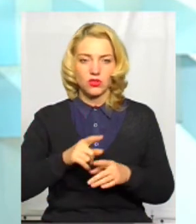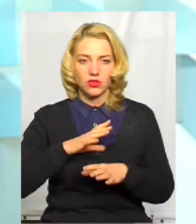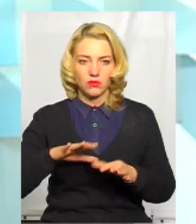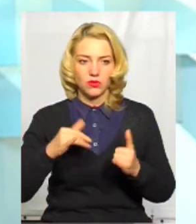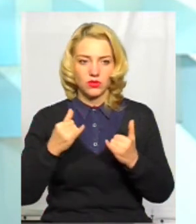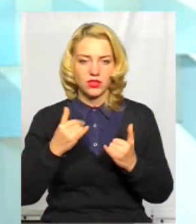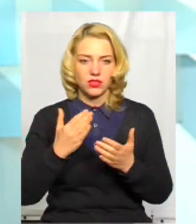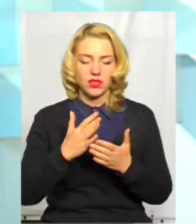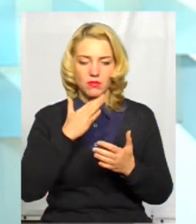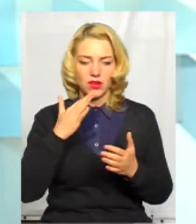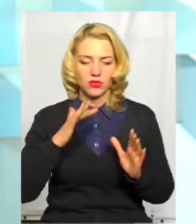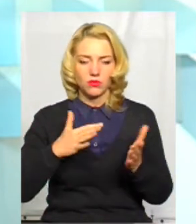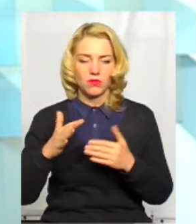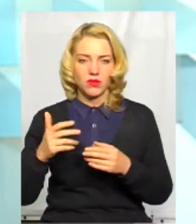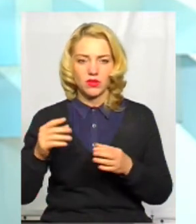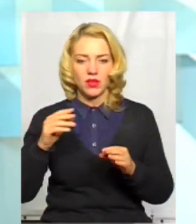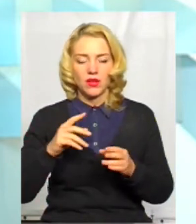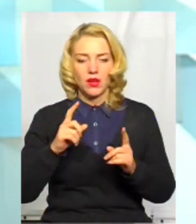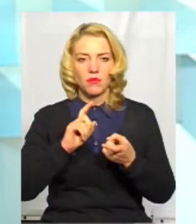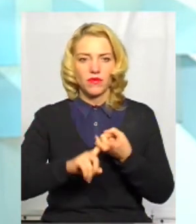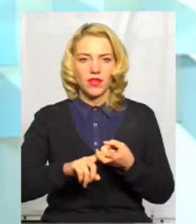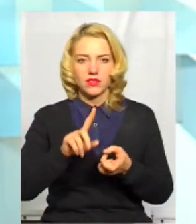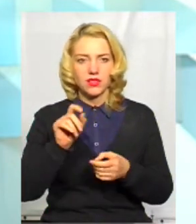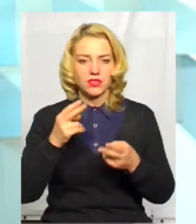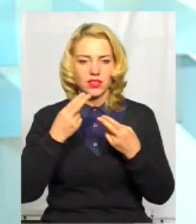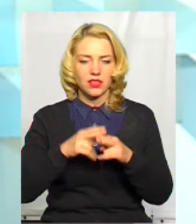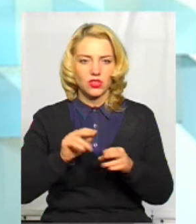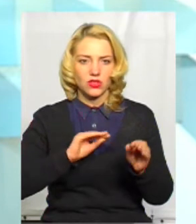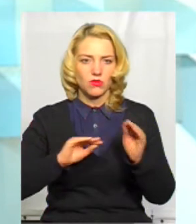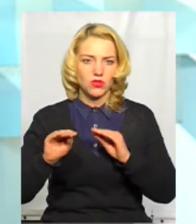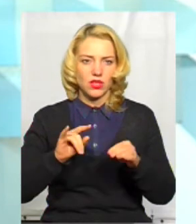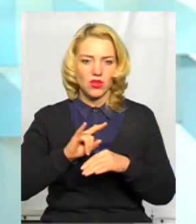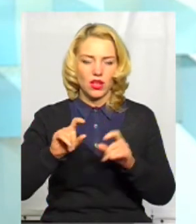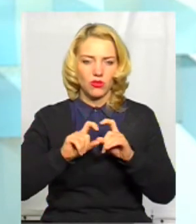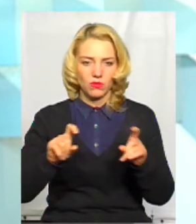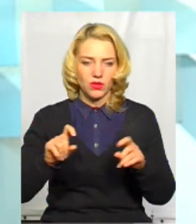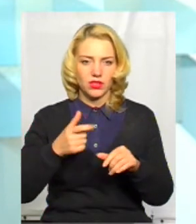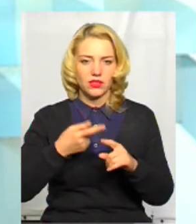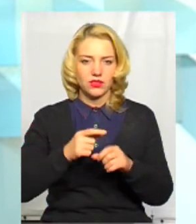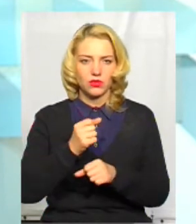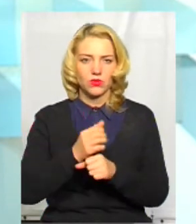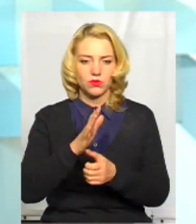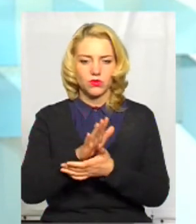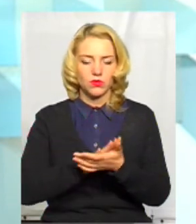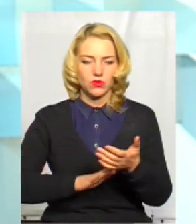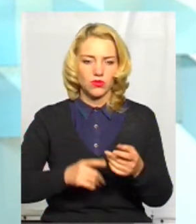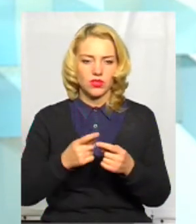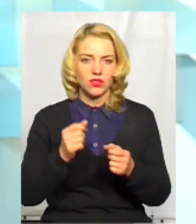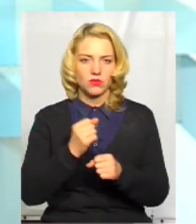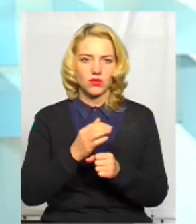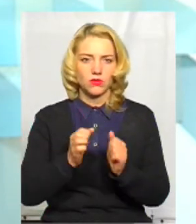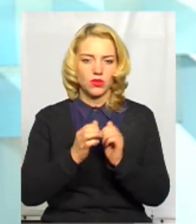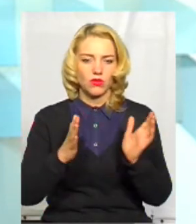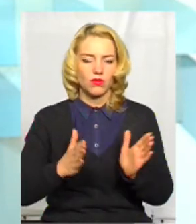Зараз є багато моментів, пов'язаних з технічним оснащенням аеропорта. Тому ця робота буде продовжуватися, але це, по-другому, комплекс, на якому будемо